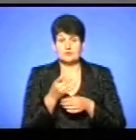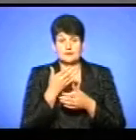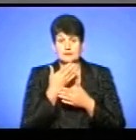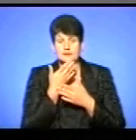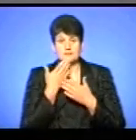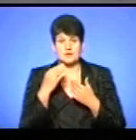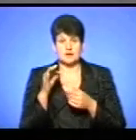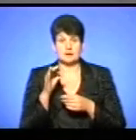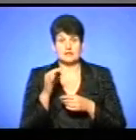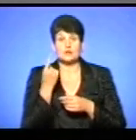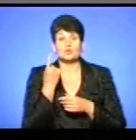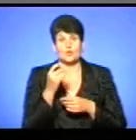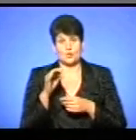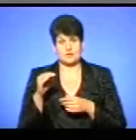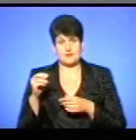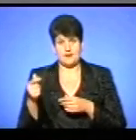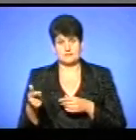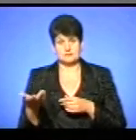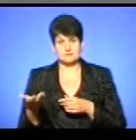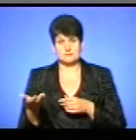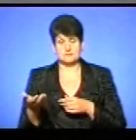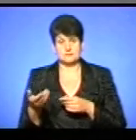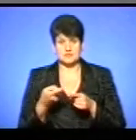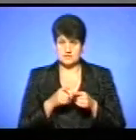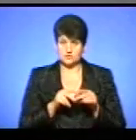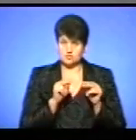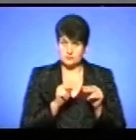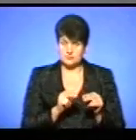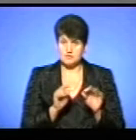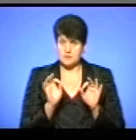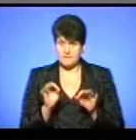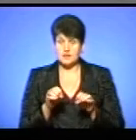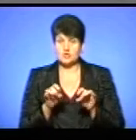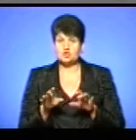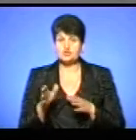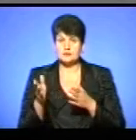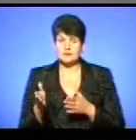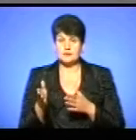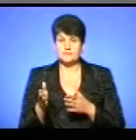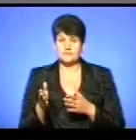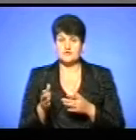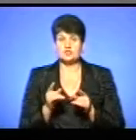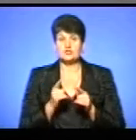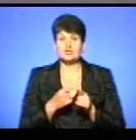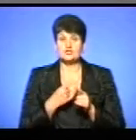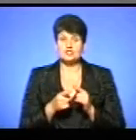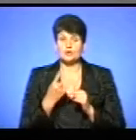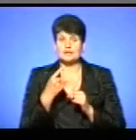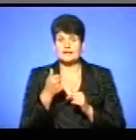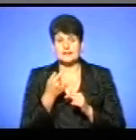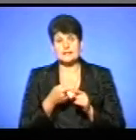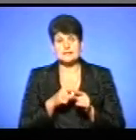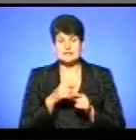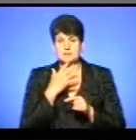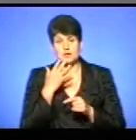жодної ОТГ. Чи справедливе, чи правильне таке рішення, і насправді лише рік – це багато, чи мало?